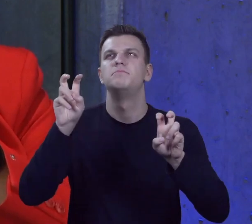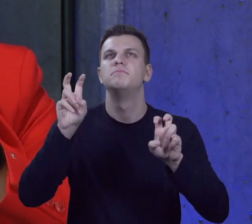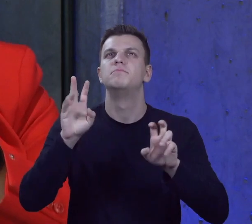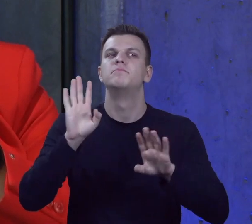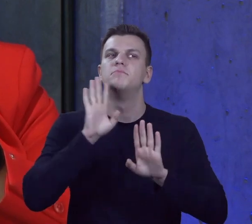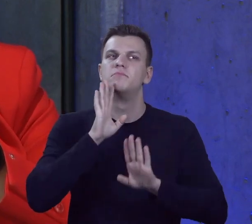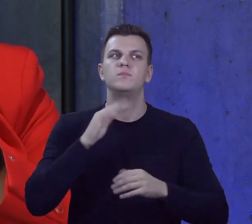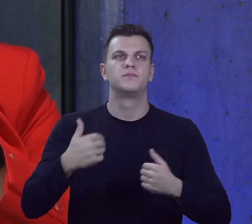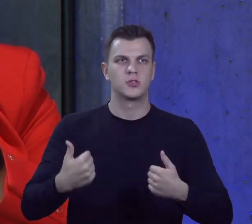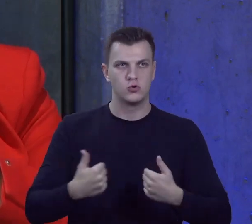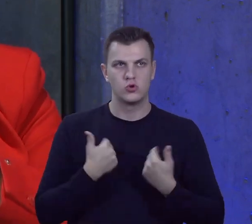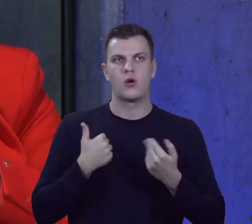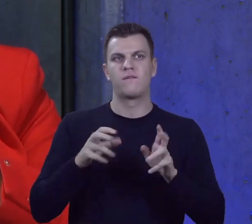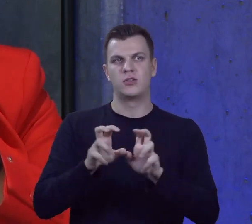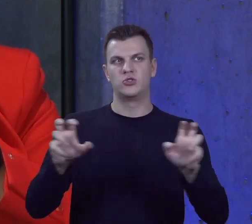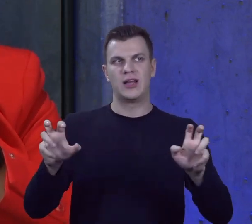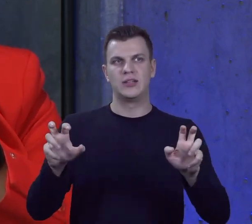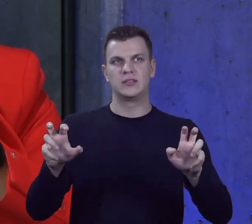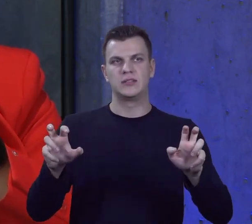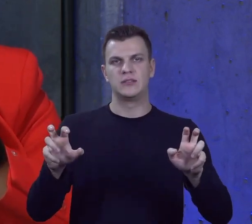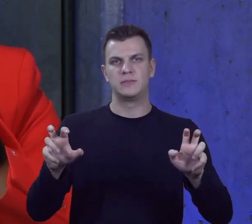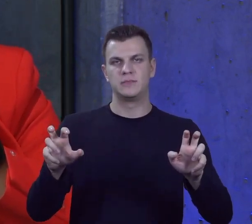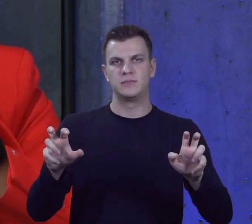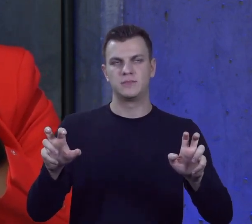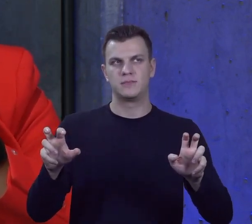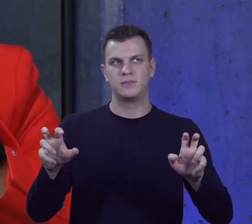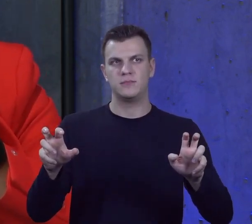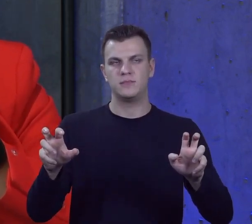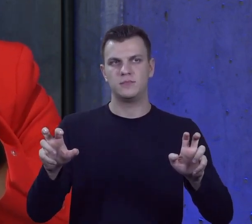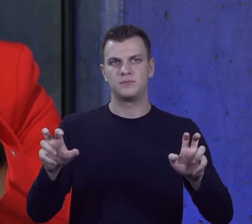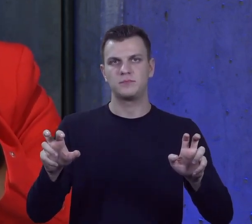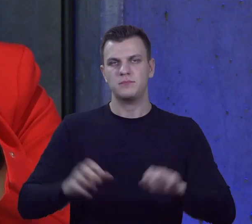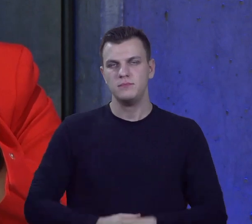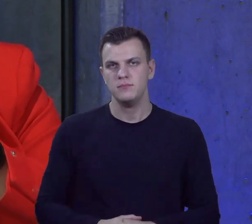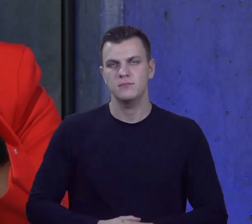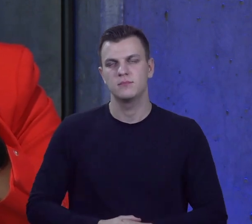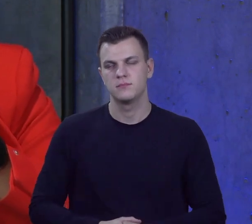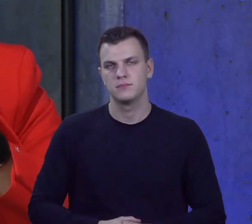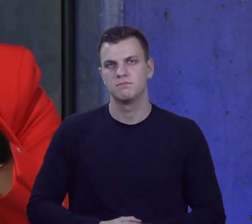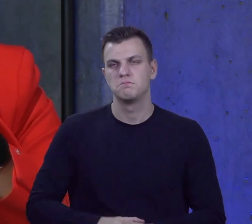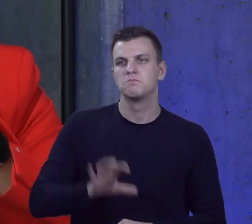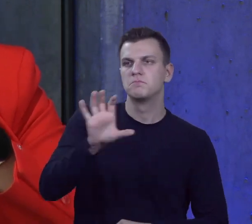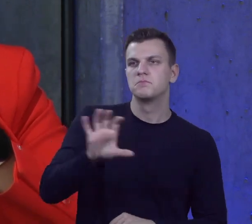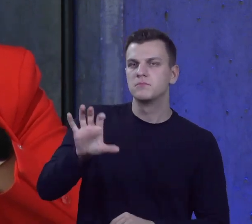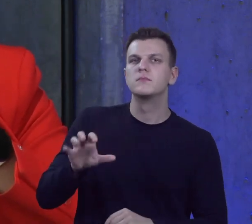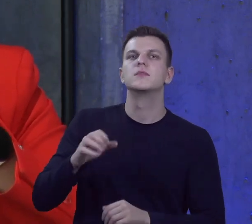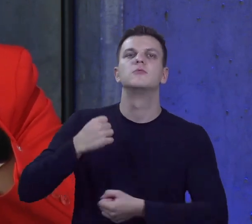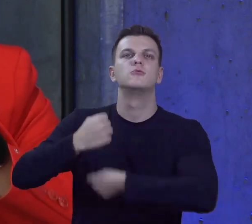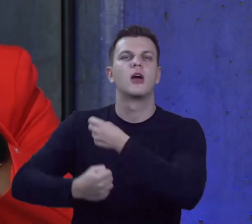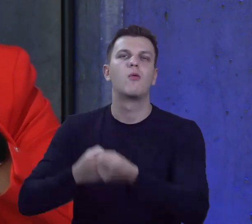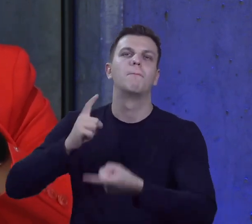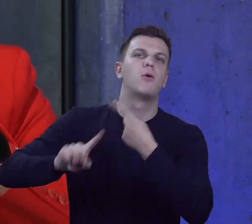żeby świeżo patrzeć na tę politykę swoją lokalną, żeby